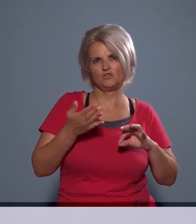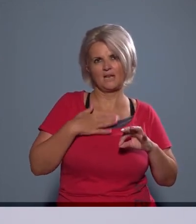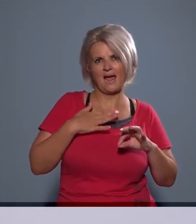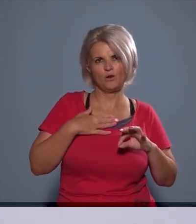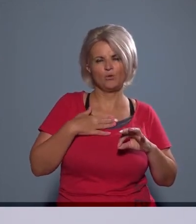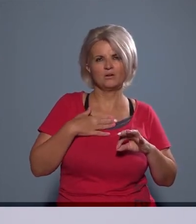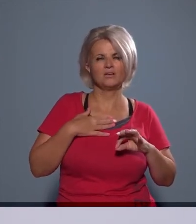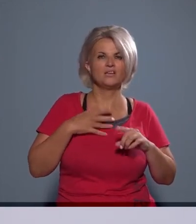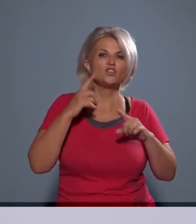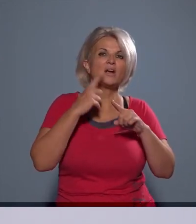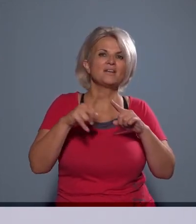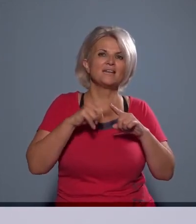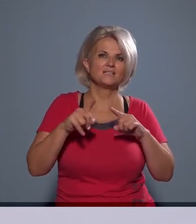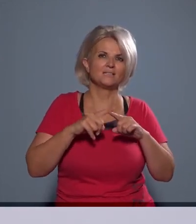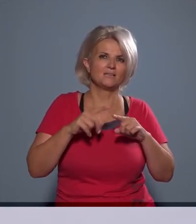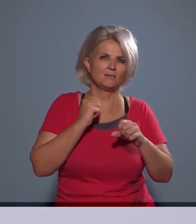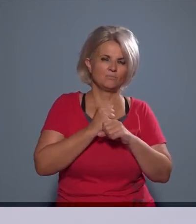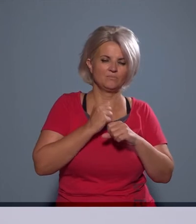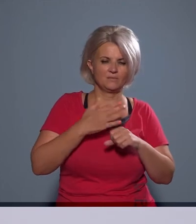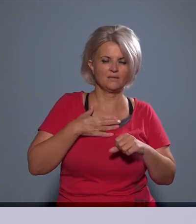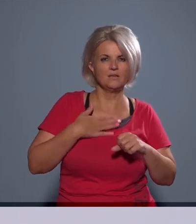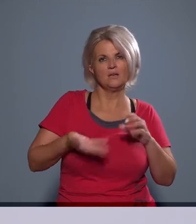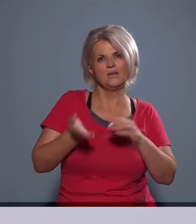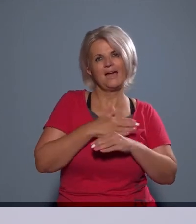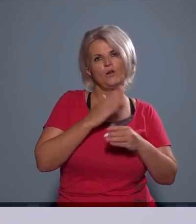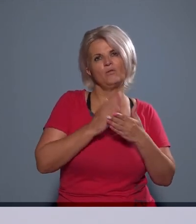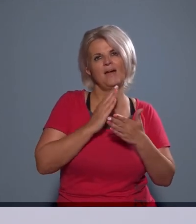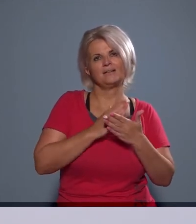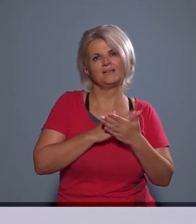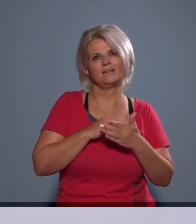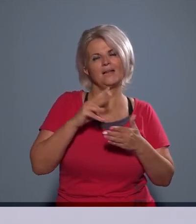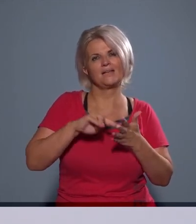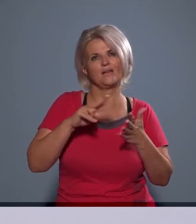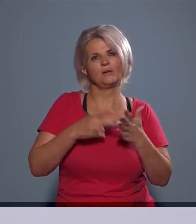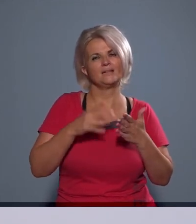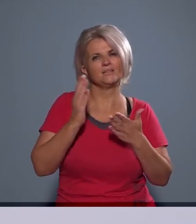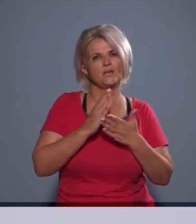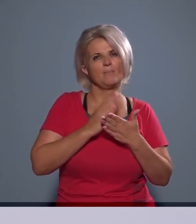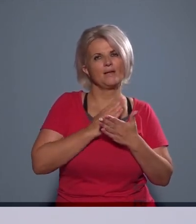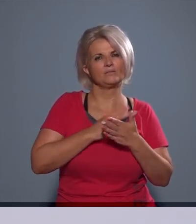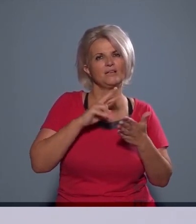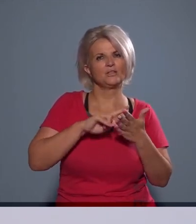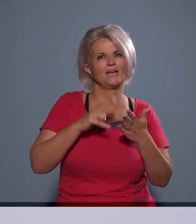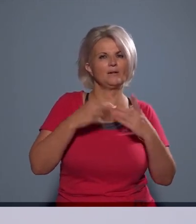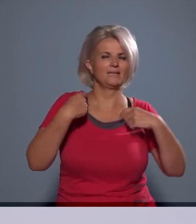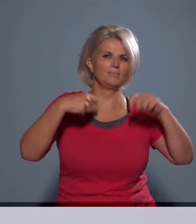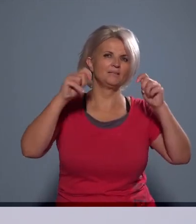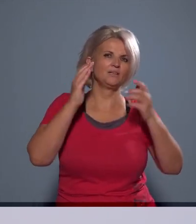igen. Ott van az előfeltétel, megint csak hadd említsük meg, ugye a kerületi szabályozás, a kerületi építési